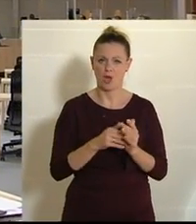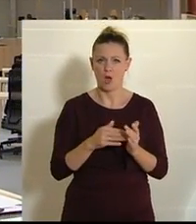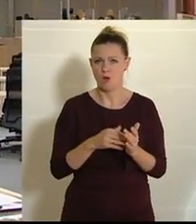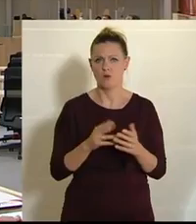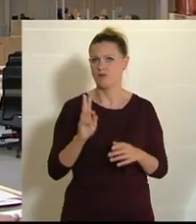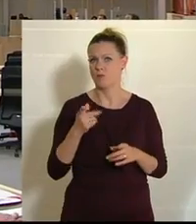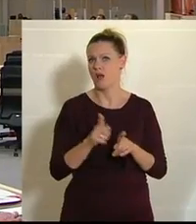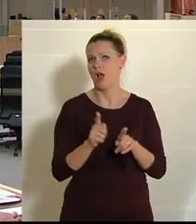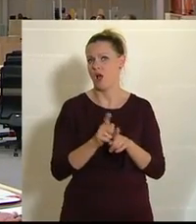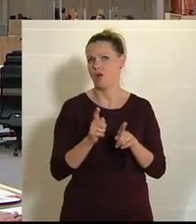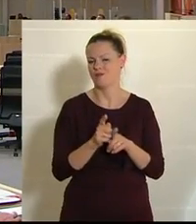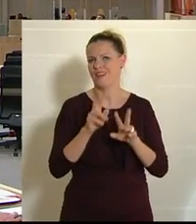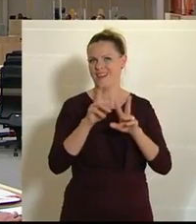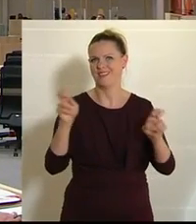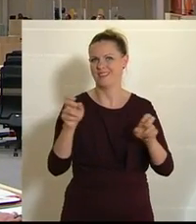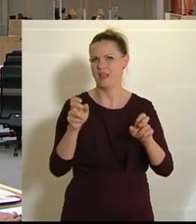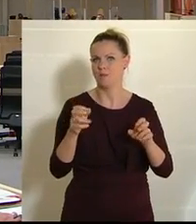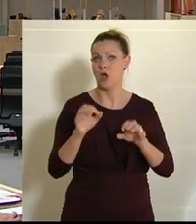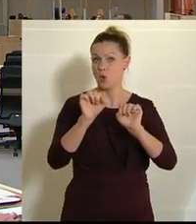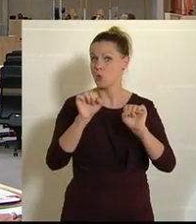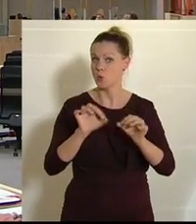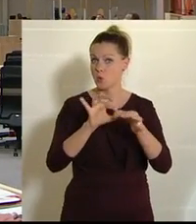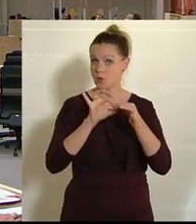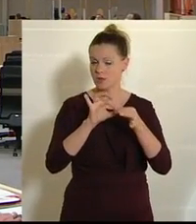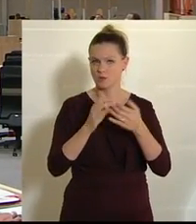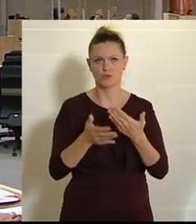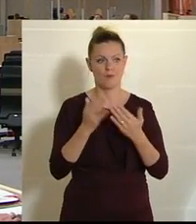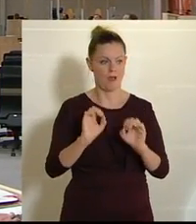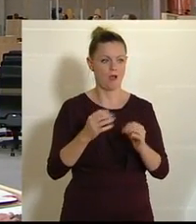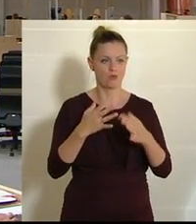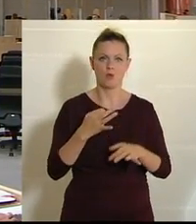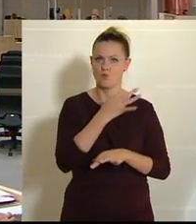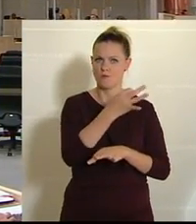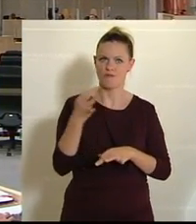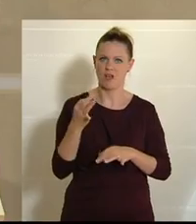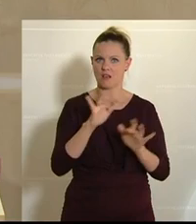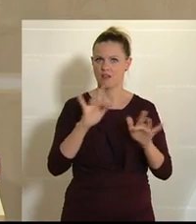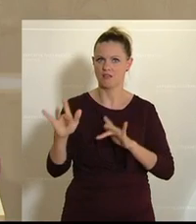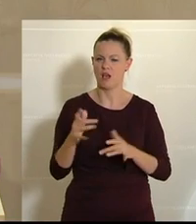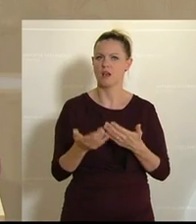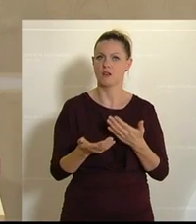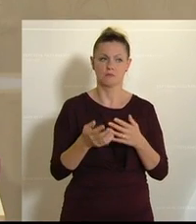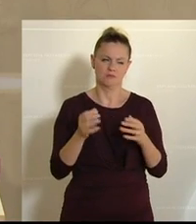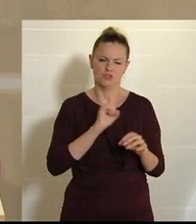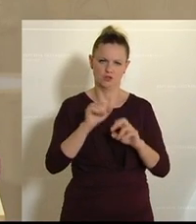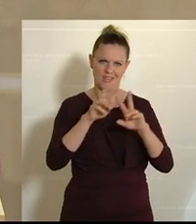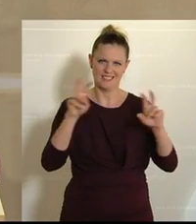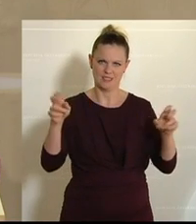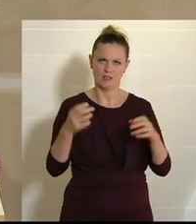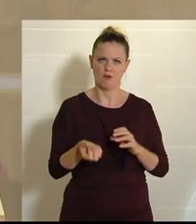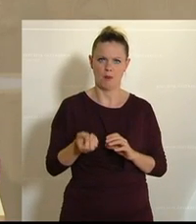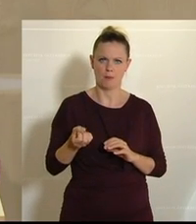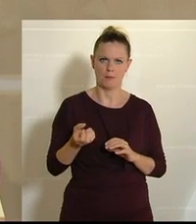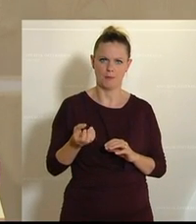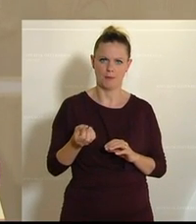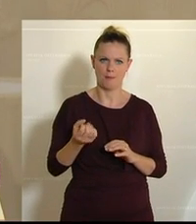auch eine Frage der Kunden ist. Und wenn ich jetzt eine aktuelle Umfrage da noch schnell zitieren kann, weil dieses Lampele leuchtet schon